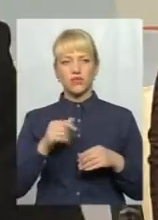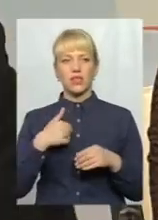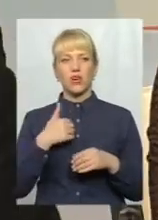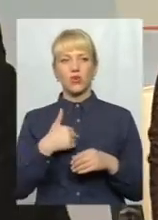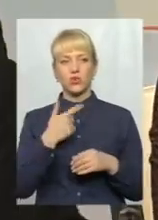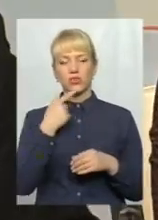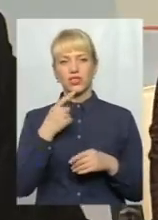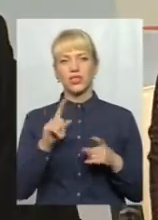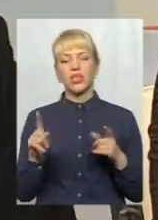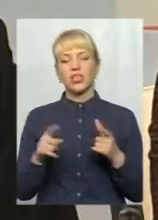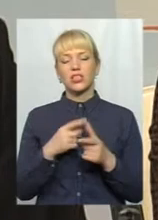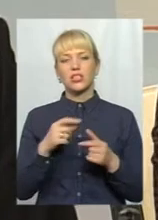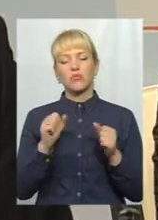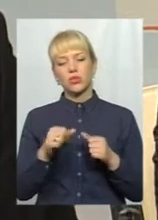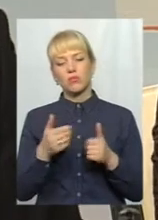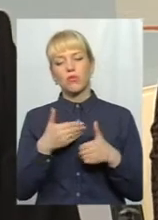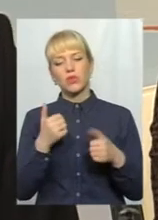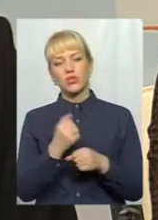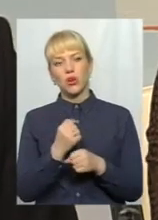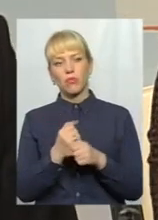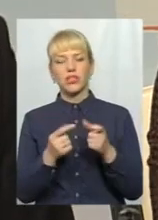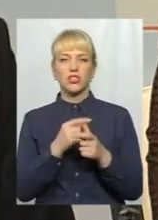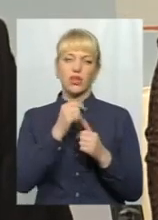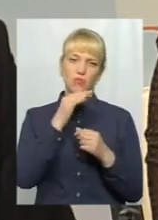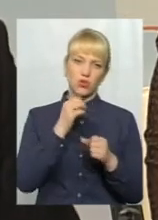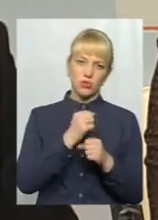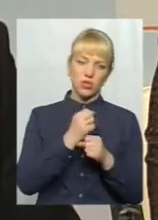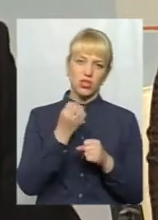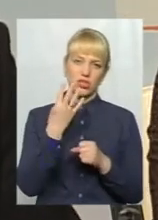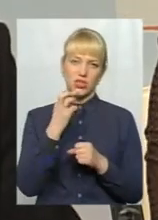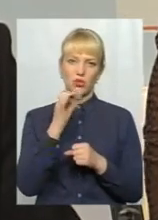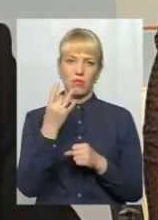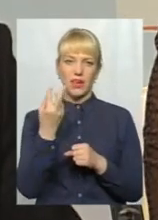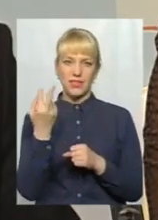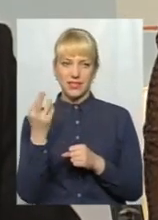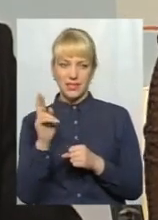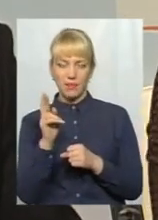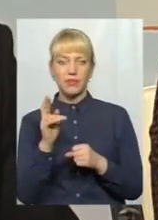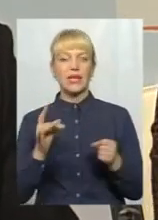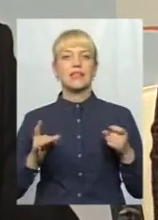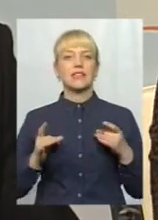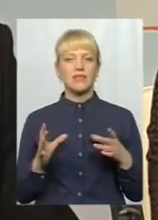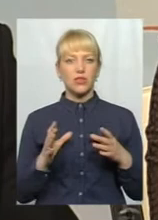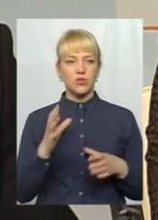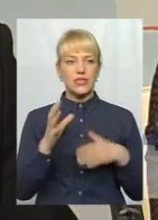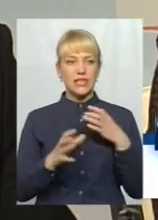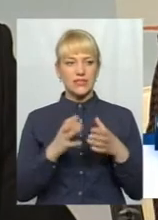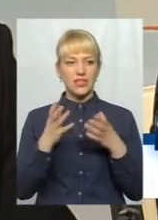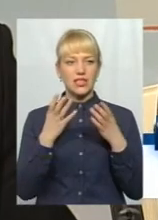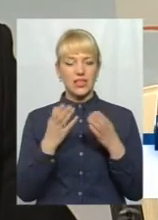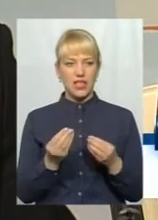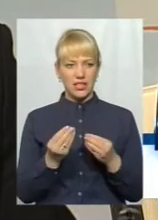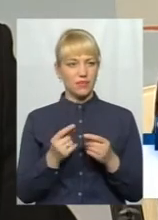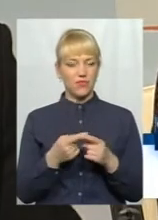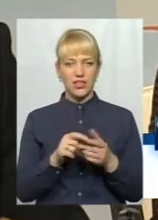просто до того, чи ми можемо щось зробити, чи не можемо щось зробити. 14 березня святкується Всесвітній день, ну не